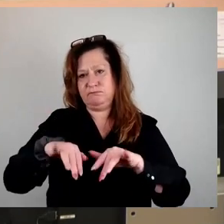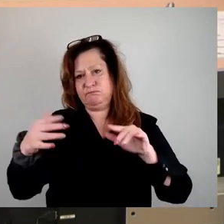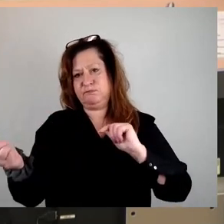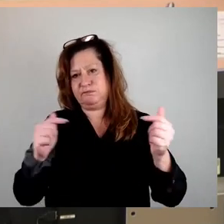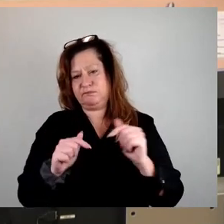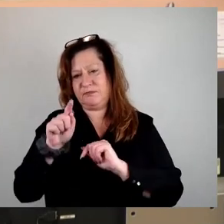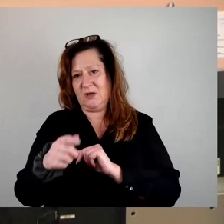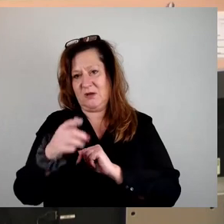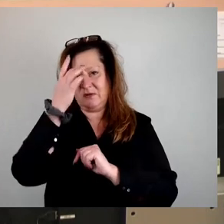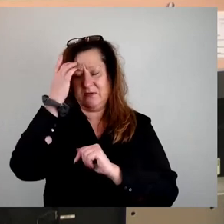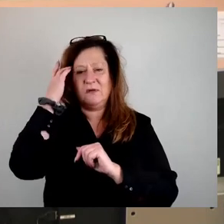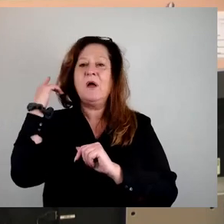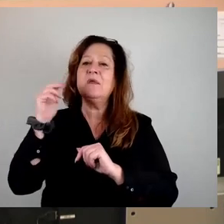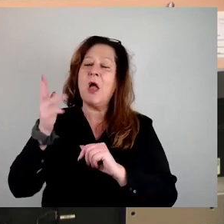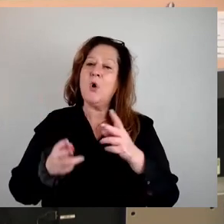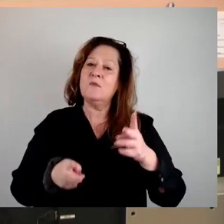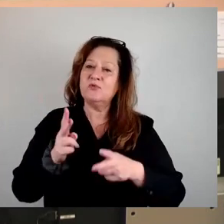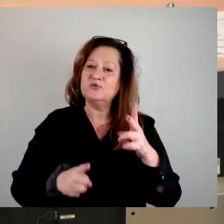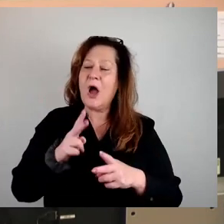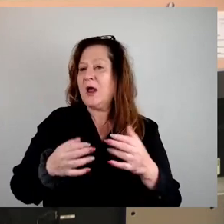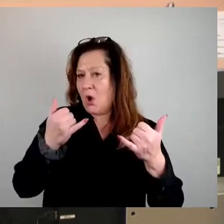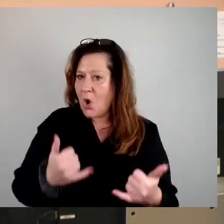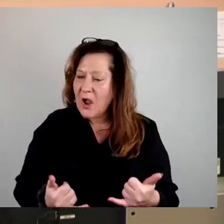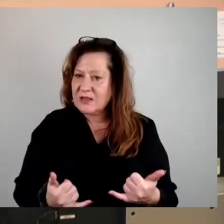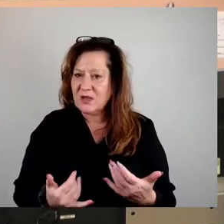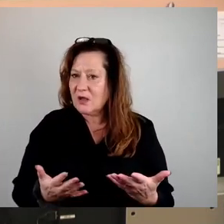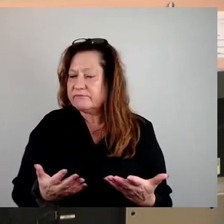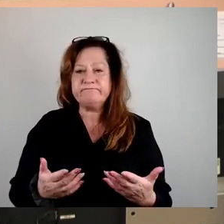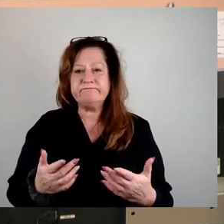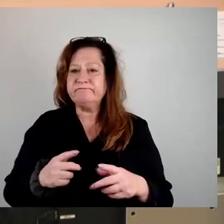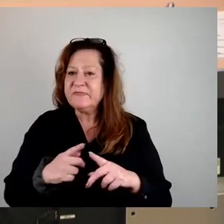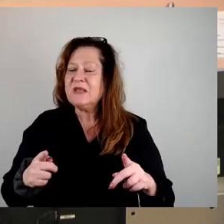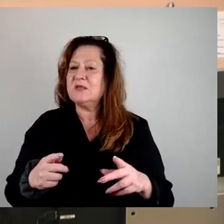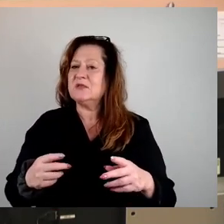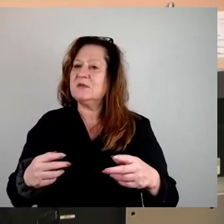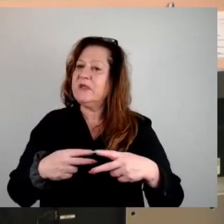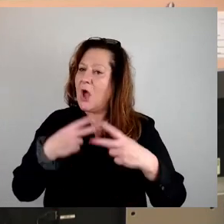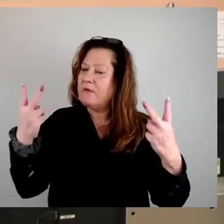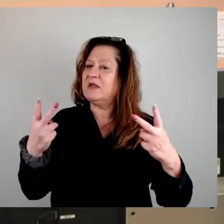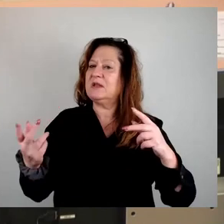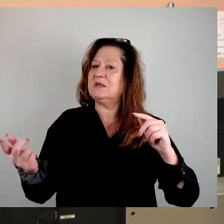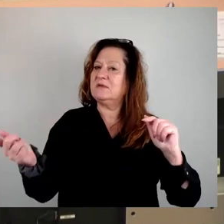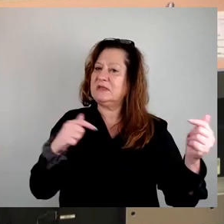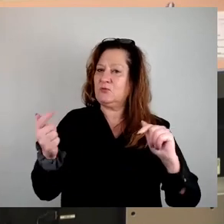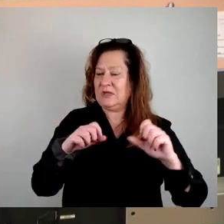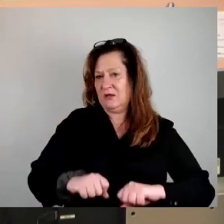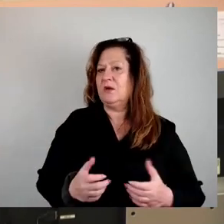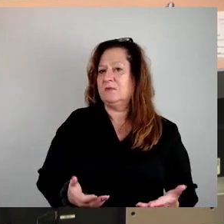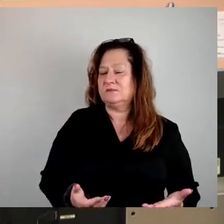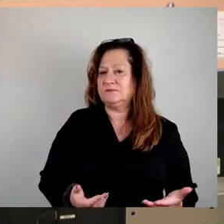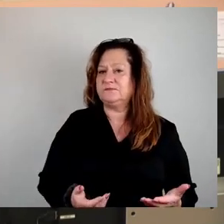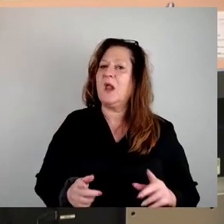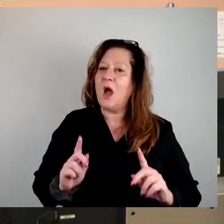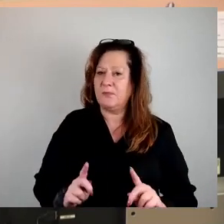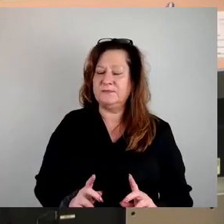ist es sehr schade, dass man das heute nicht auch noch mal stärker mit in die Debatte bringen kann. Aber was natürlich aus meiner